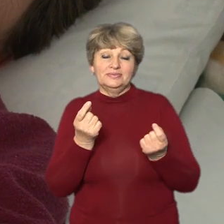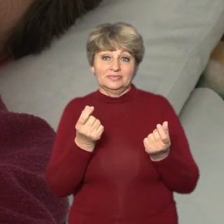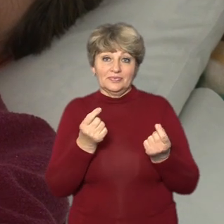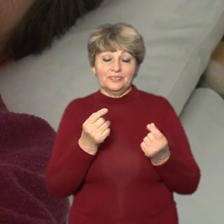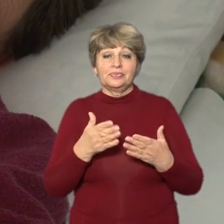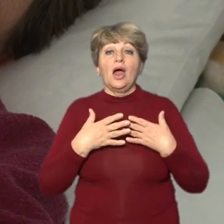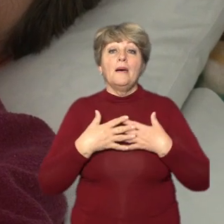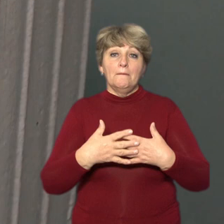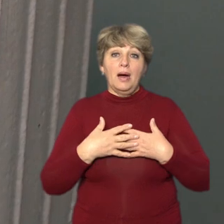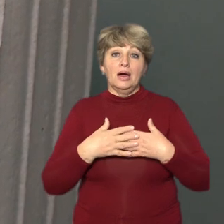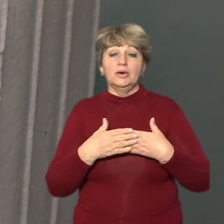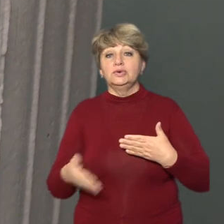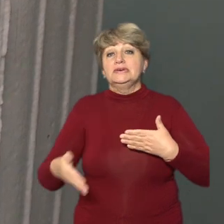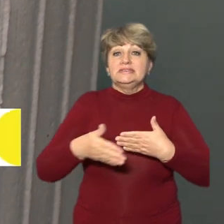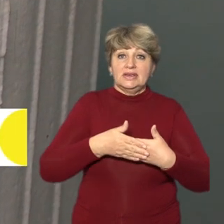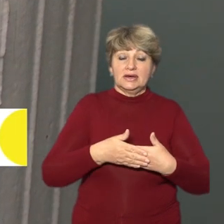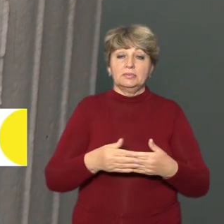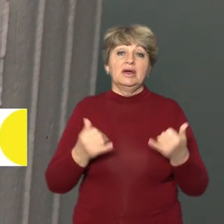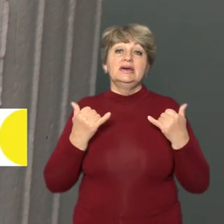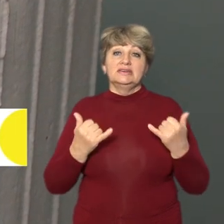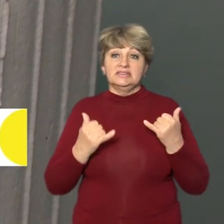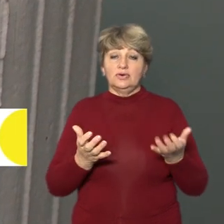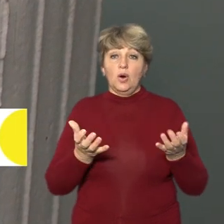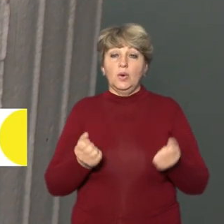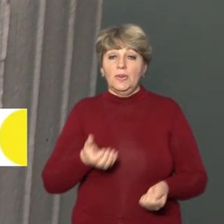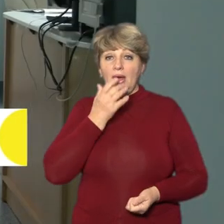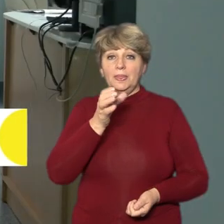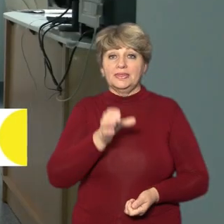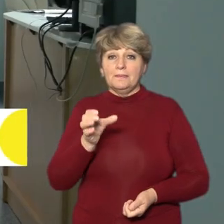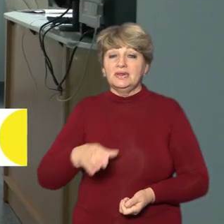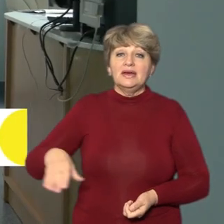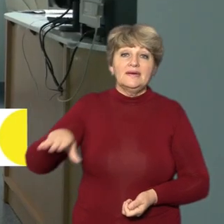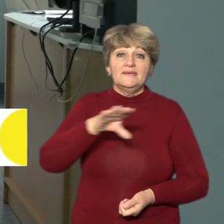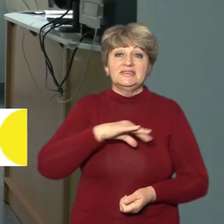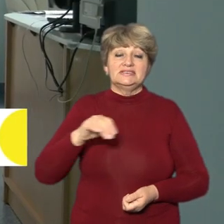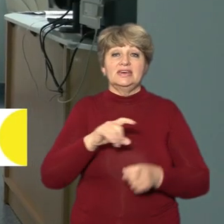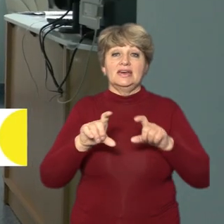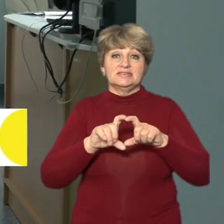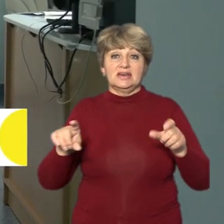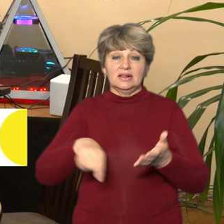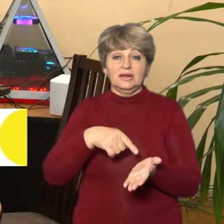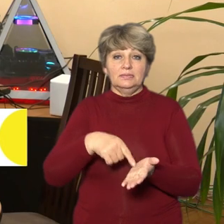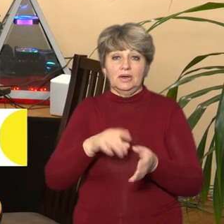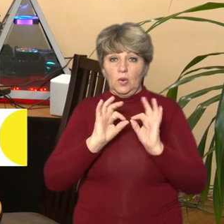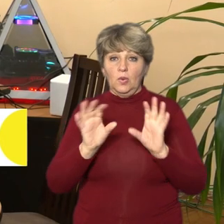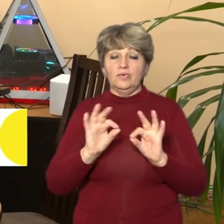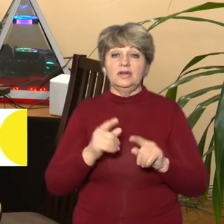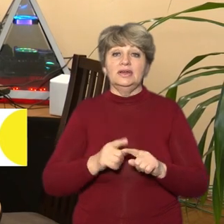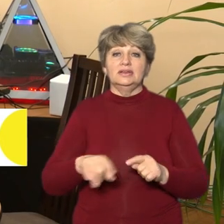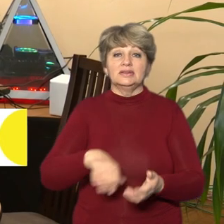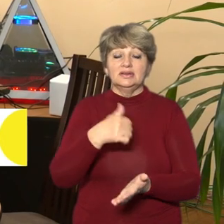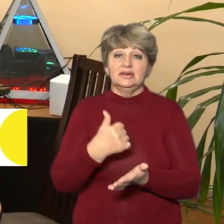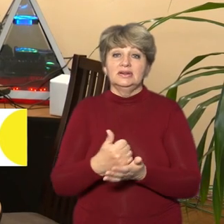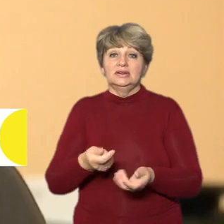то подихаю, закриваю. Сьогодні отримали тепло всі стаціонарні лікувальні заклади міста, каже керівник комунального підприємства